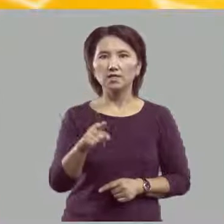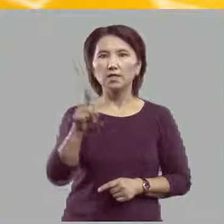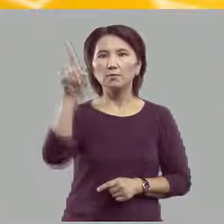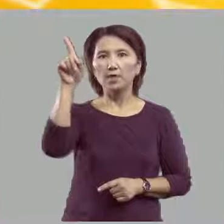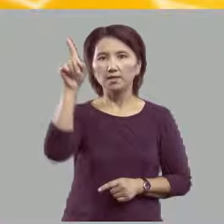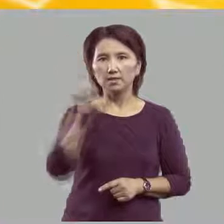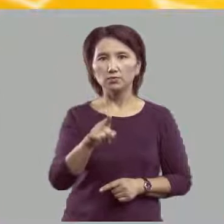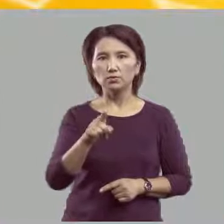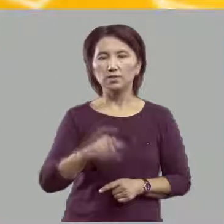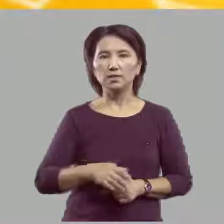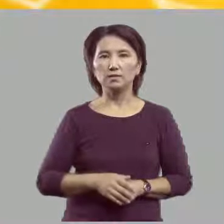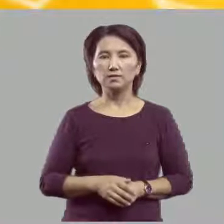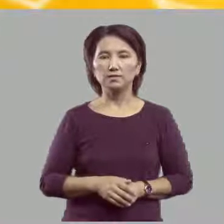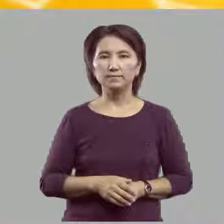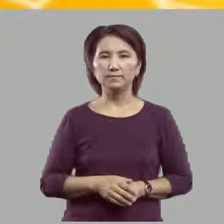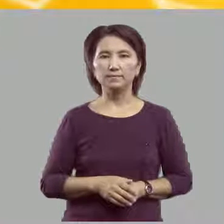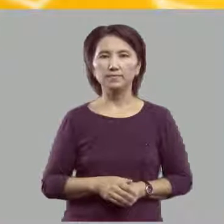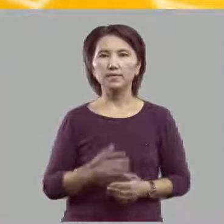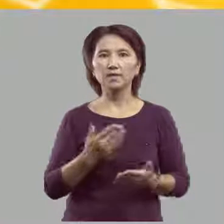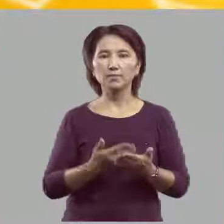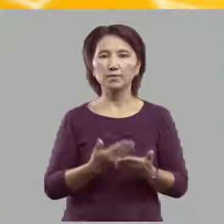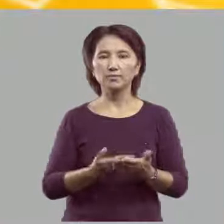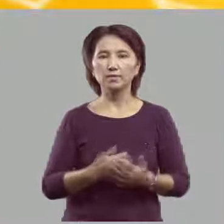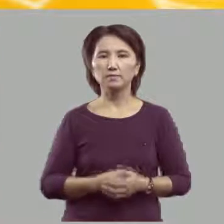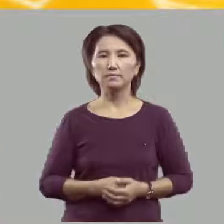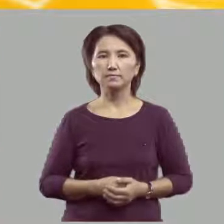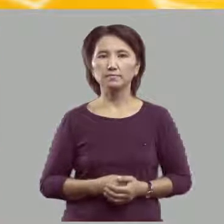Например,